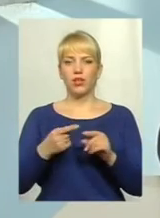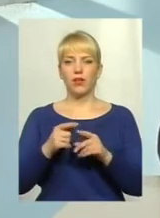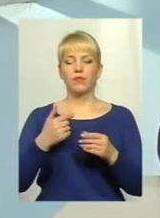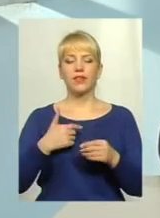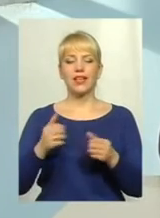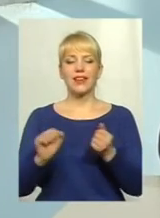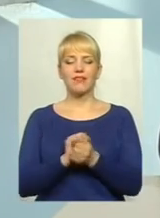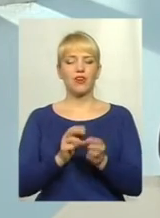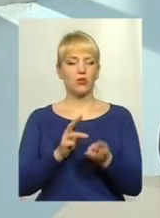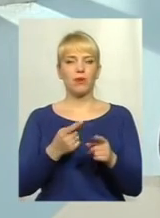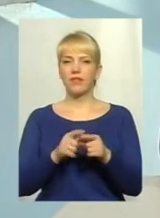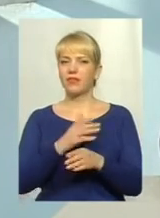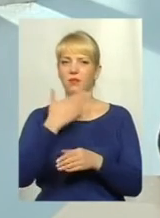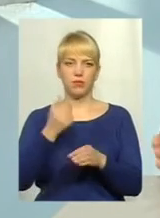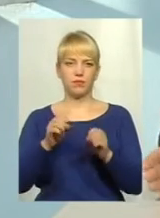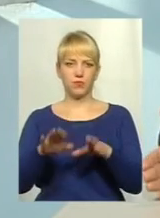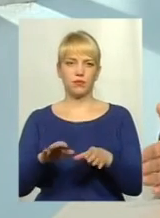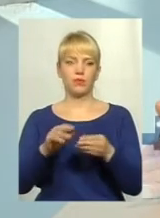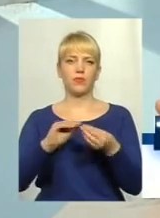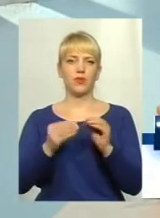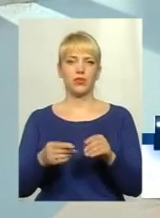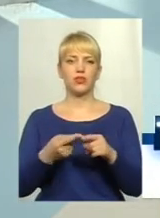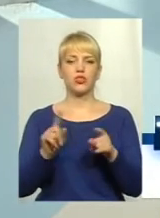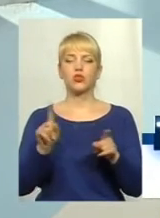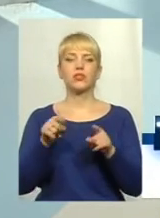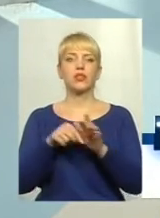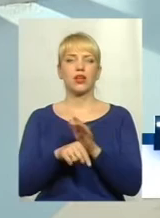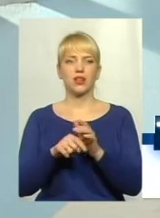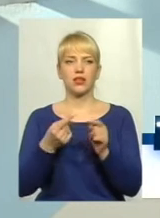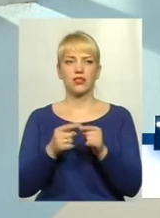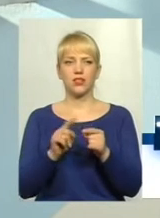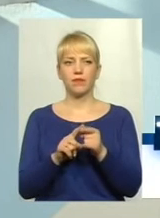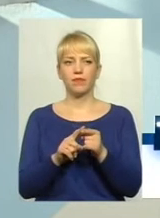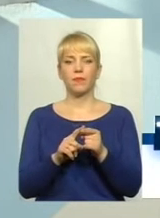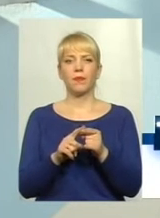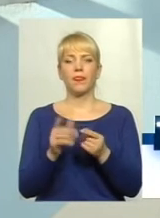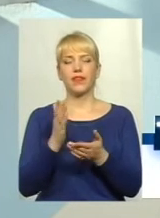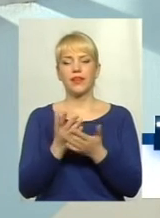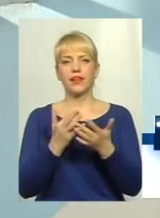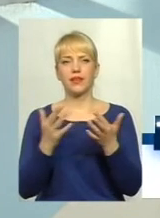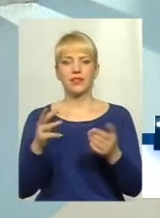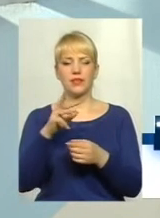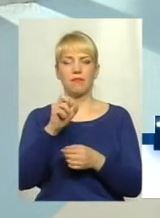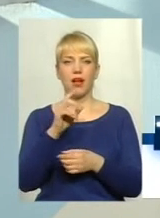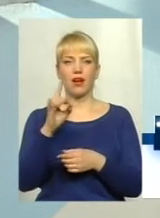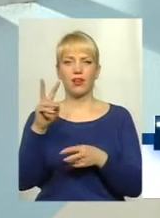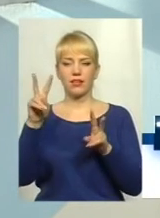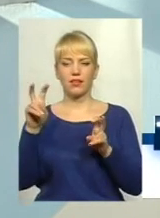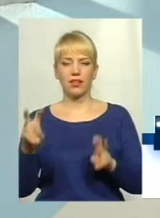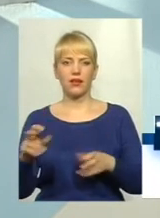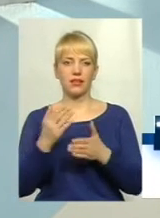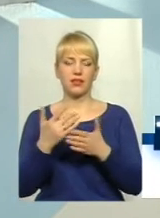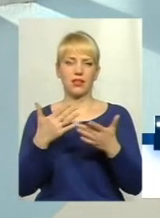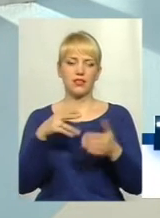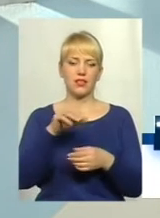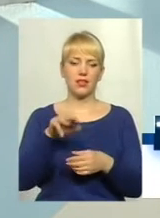насправді, не є панацеєю, адже є, що таке твердопаливні котли? Це збірна така назва. Є різні марки на ринку котлів, різні їх типи.